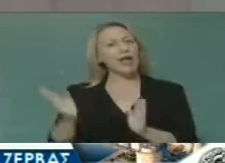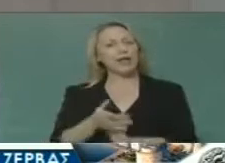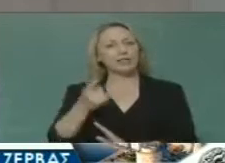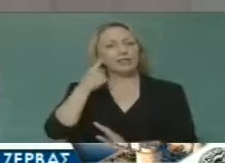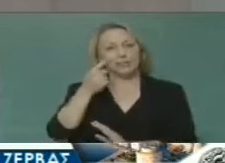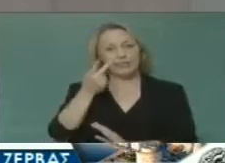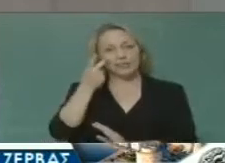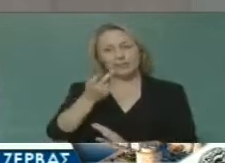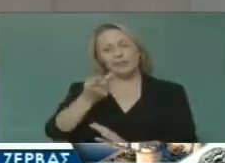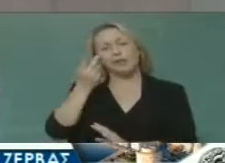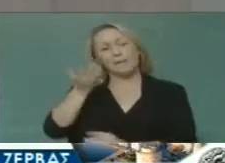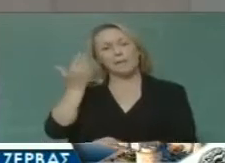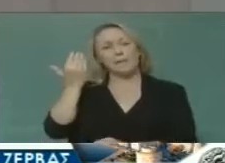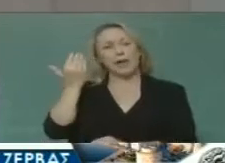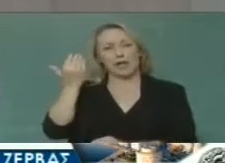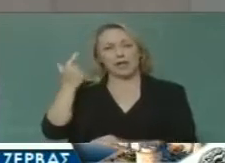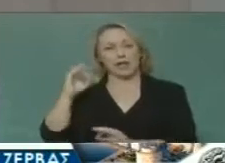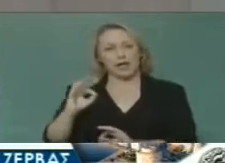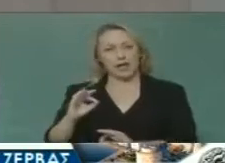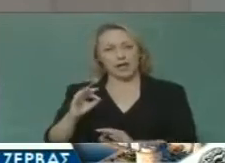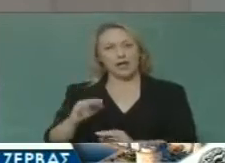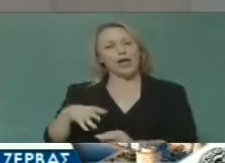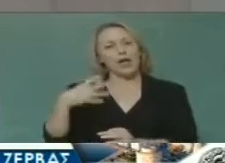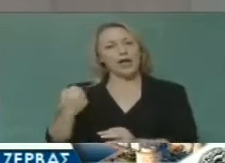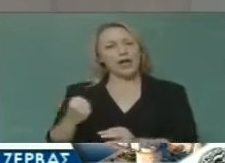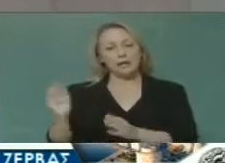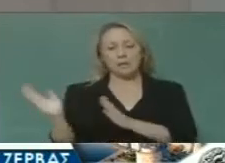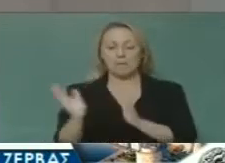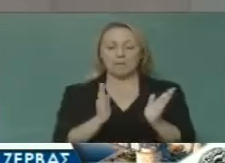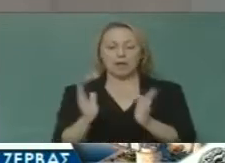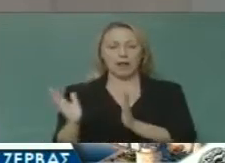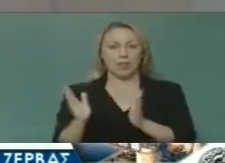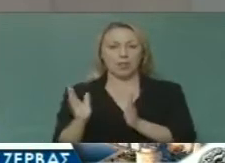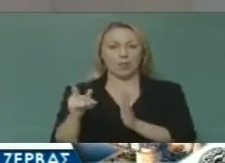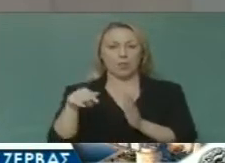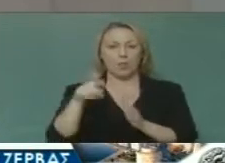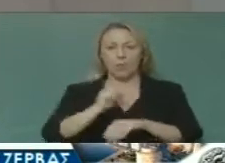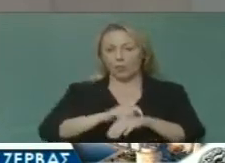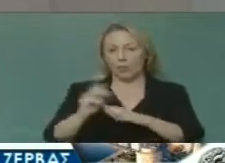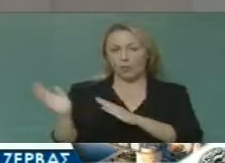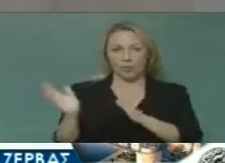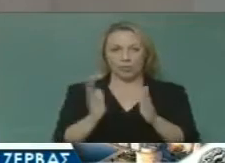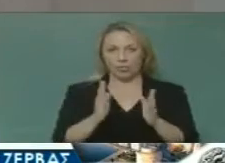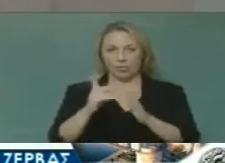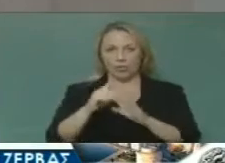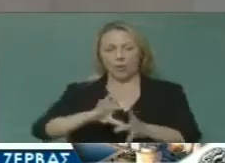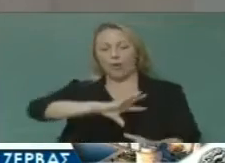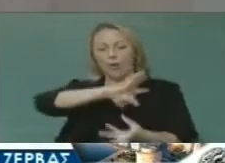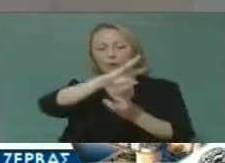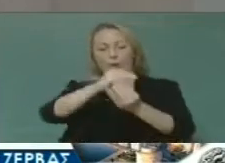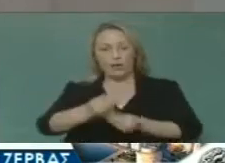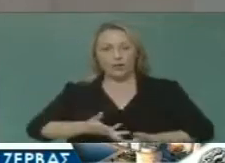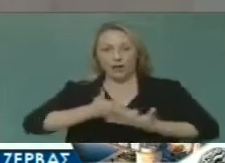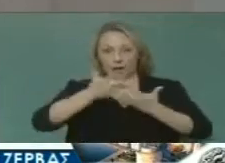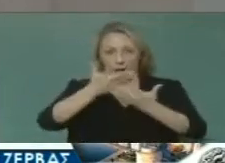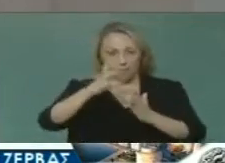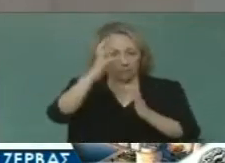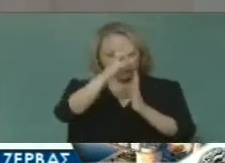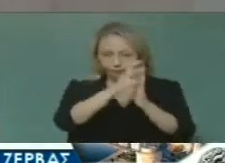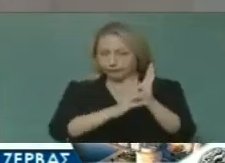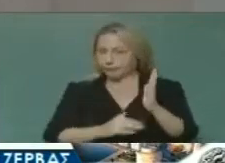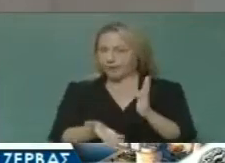θα δει πως υπάρχουν περίοδοι για τους οποίους απουσίαζε το συγκεντρωτικό απολογιστικό κείμενο.